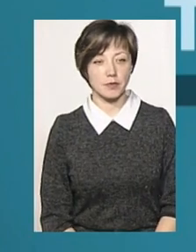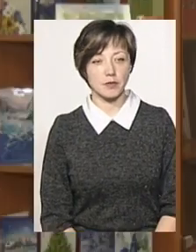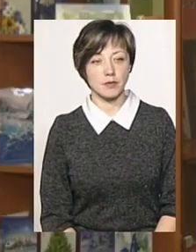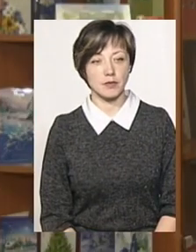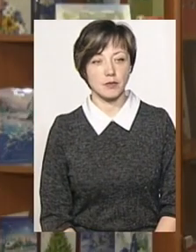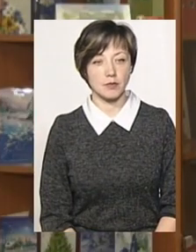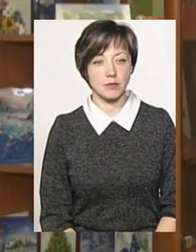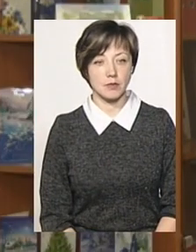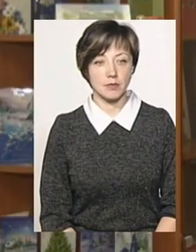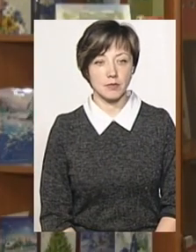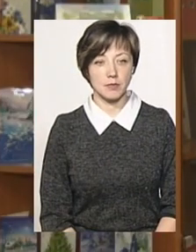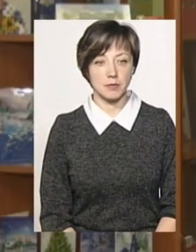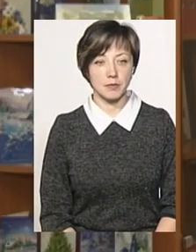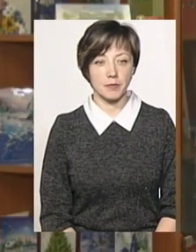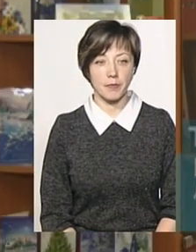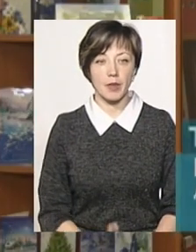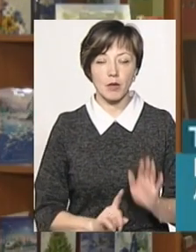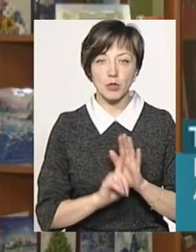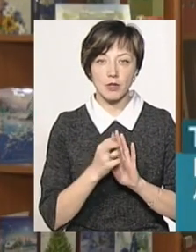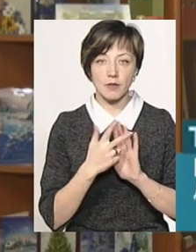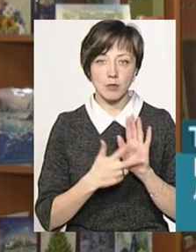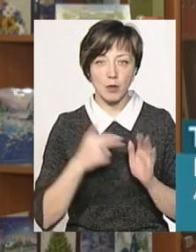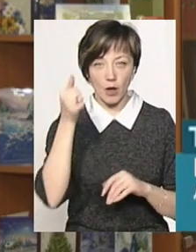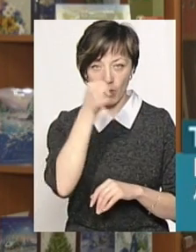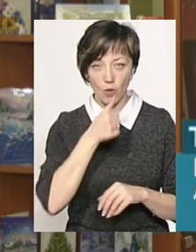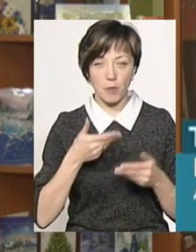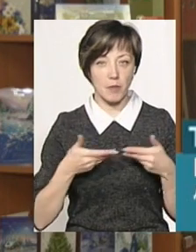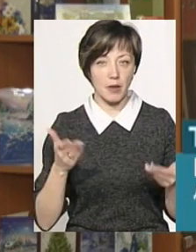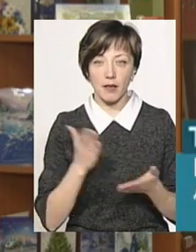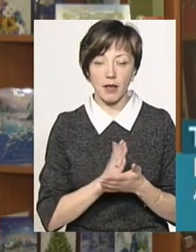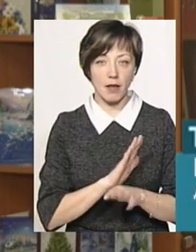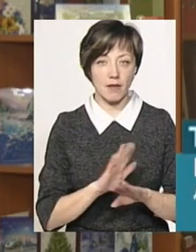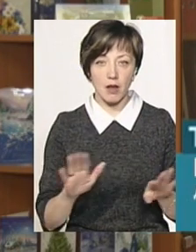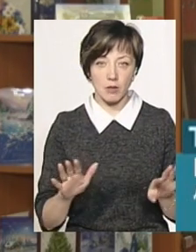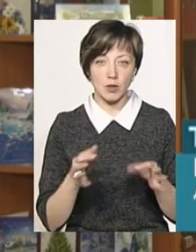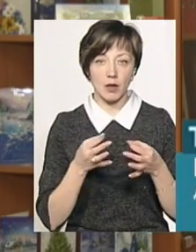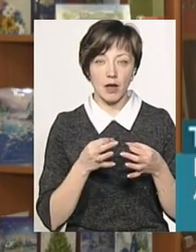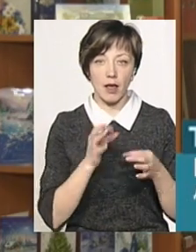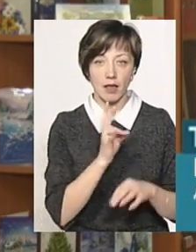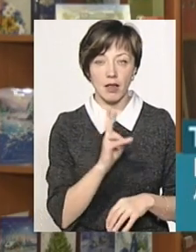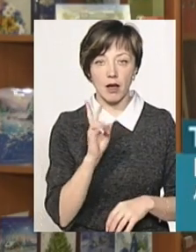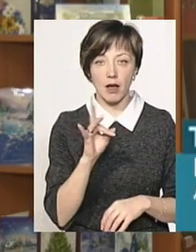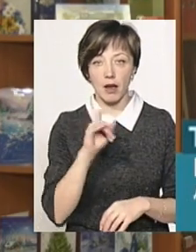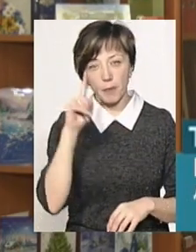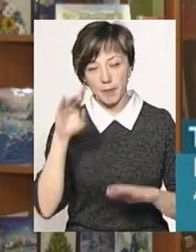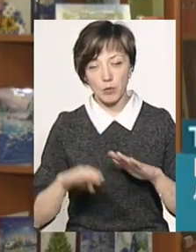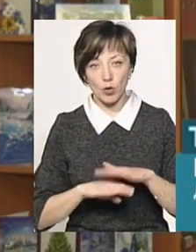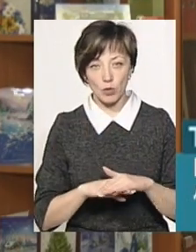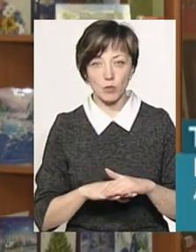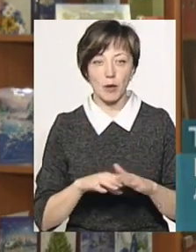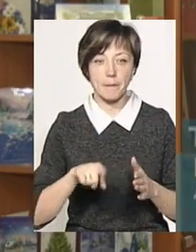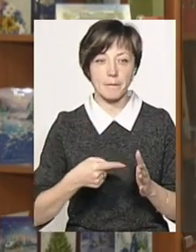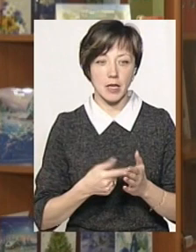На початку 2018 року ми вже не являємося ліцензіатами НКРЄ КП, а підпорядковуємося